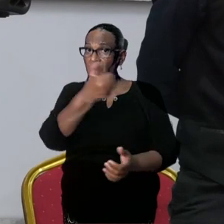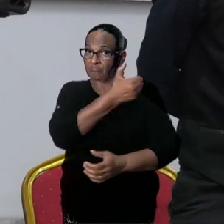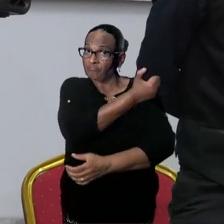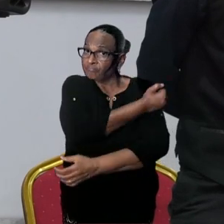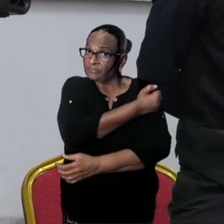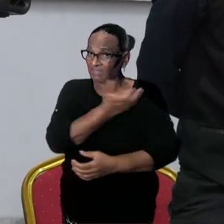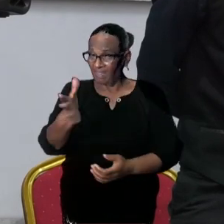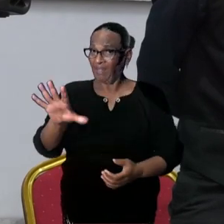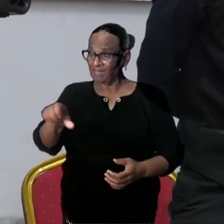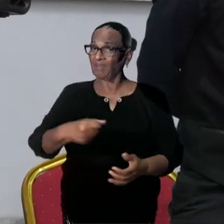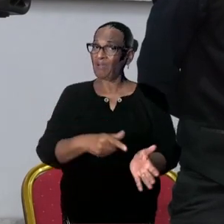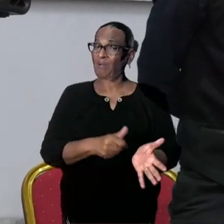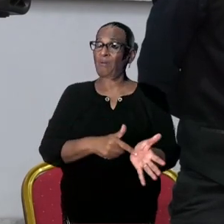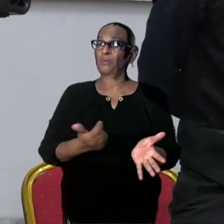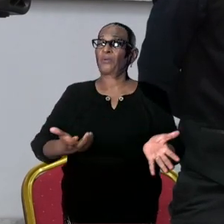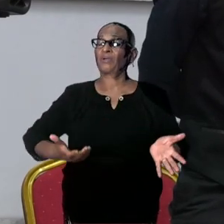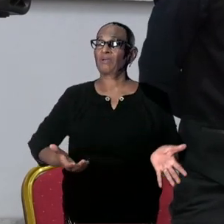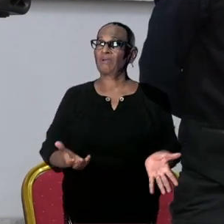dat fonds gehaald worden?